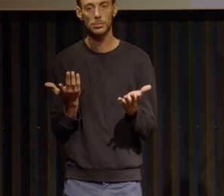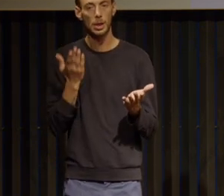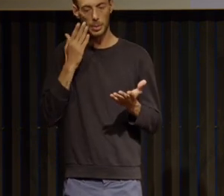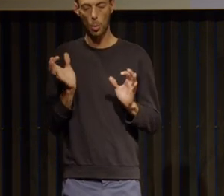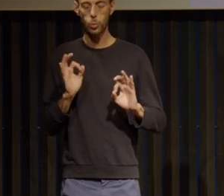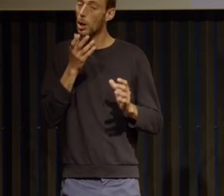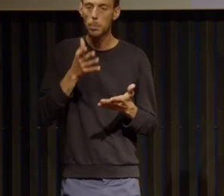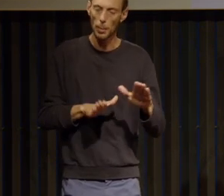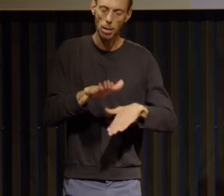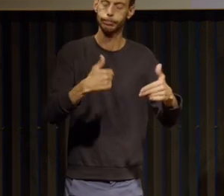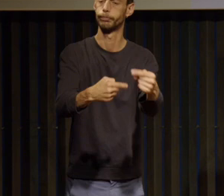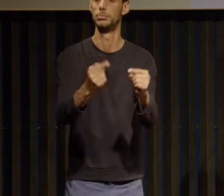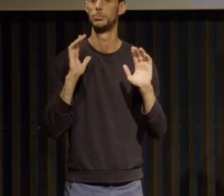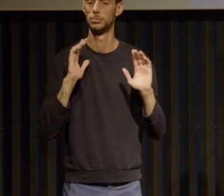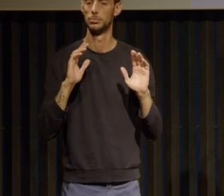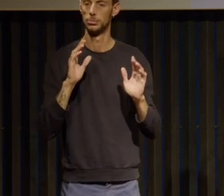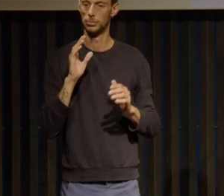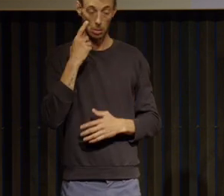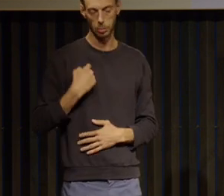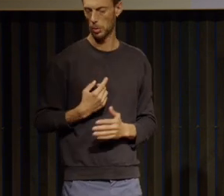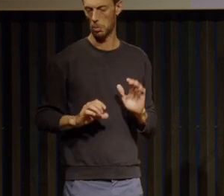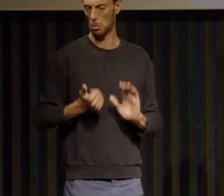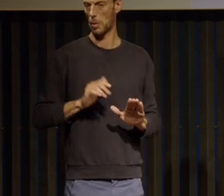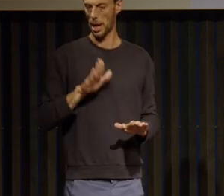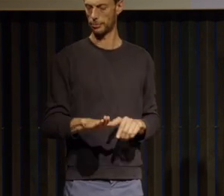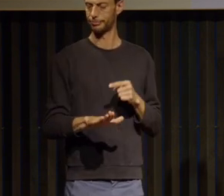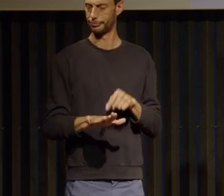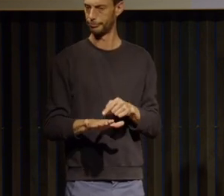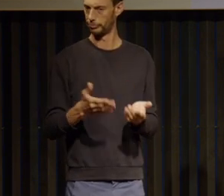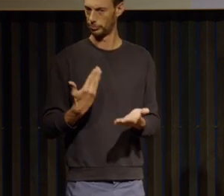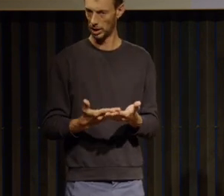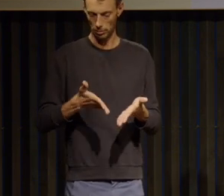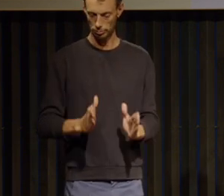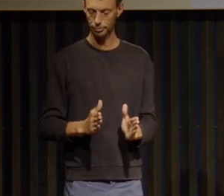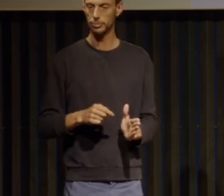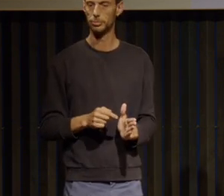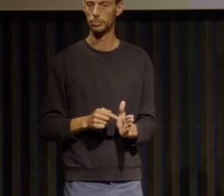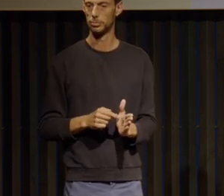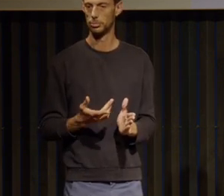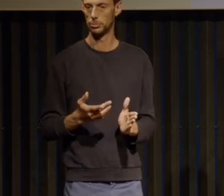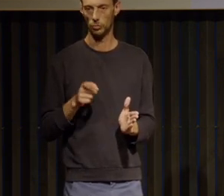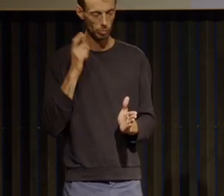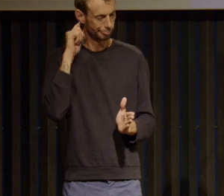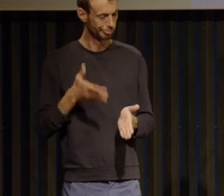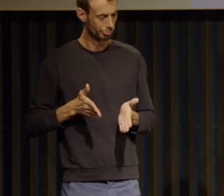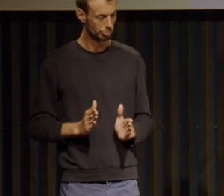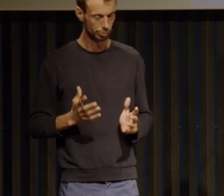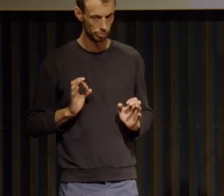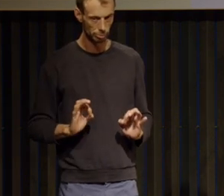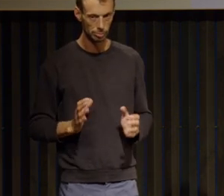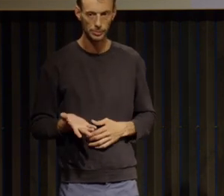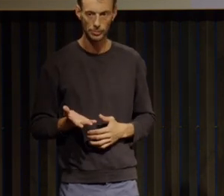d'enclencher cette guérison là donc logiquement la première étape c'est celle de la décision de prendre cette décision là de guérir